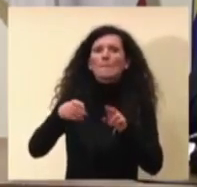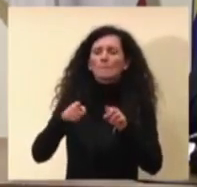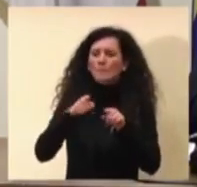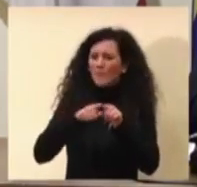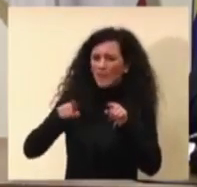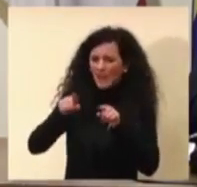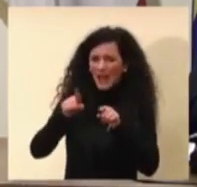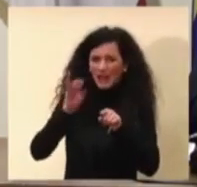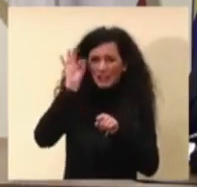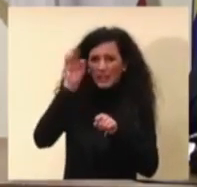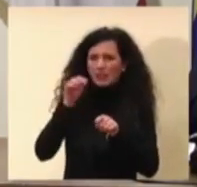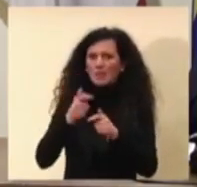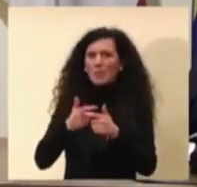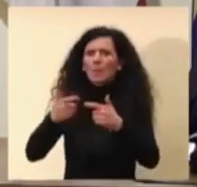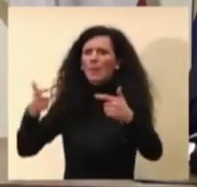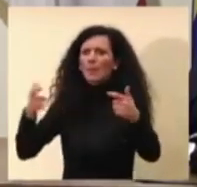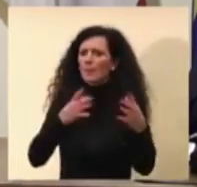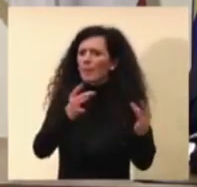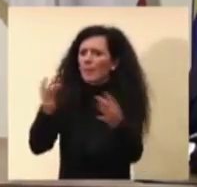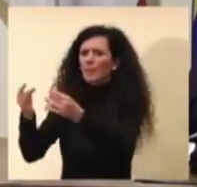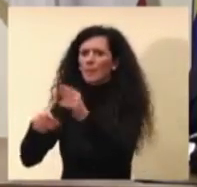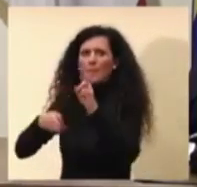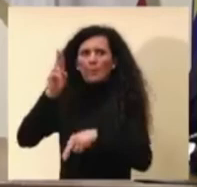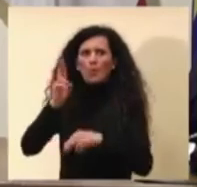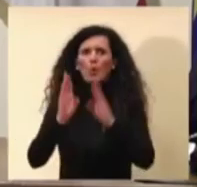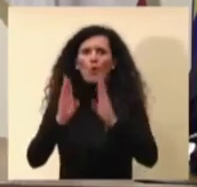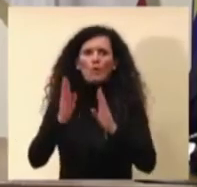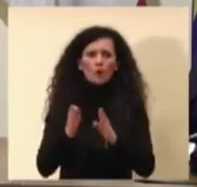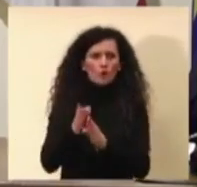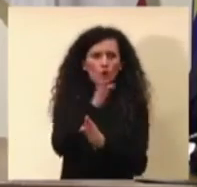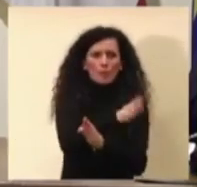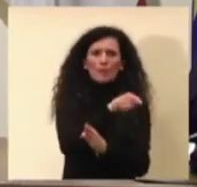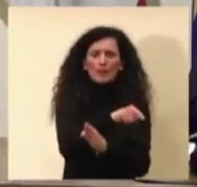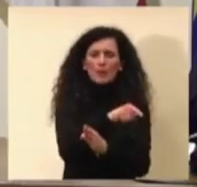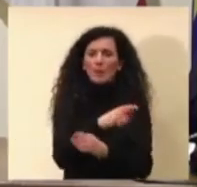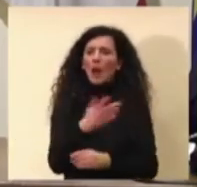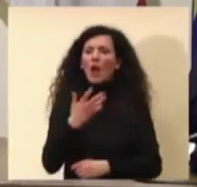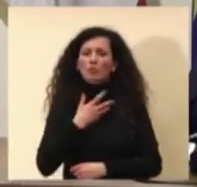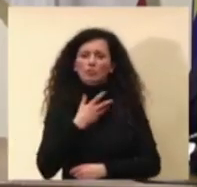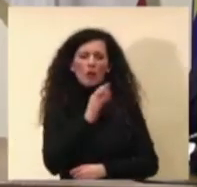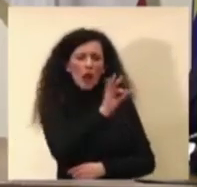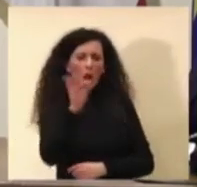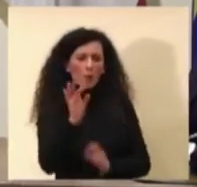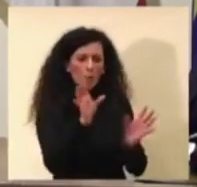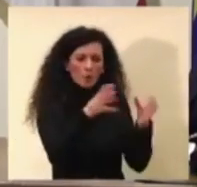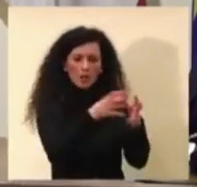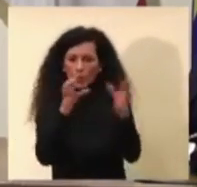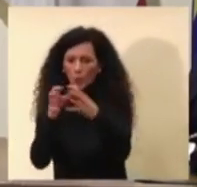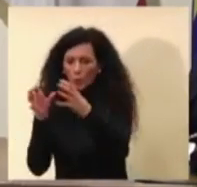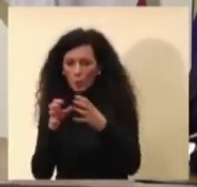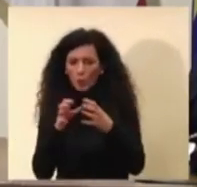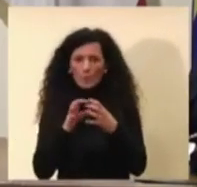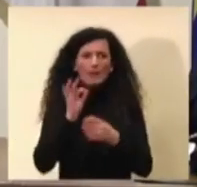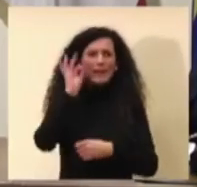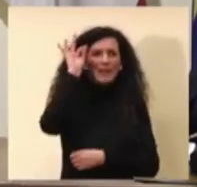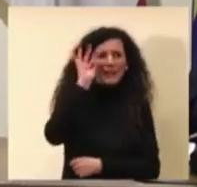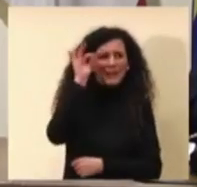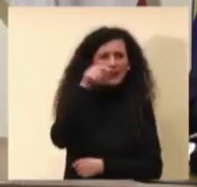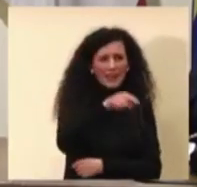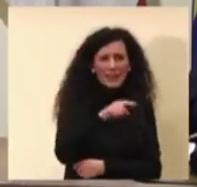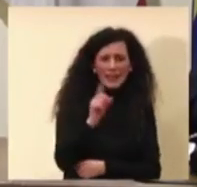altri ceppi che circolano fino ad ora se c'è qualche dubbio che con un paio di varianti non quella inglese che risponde